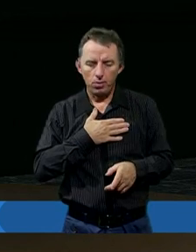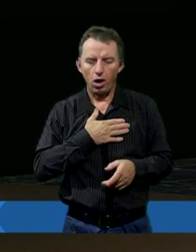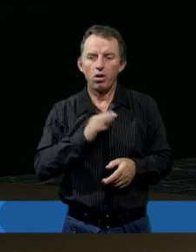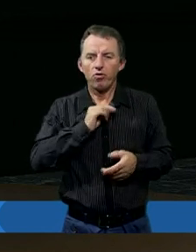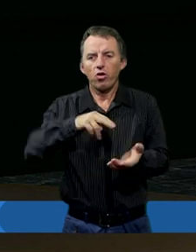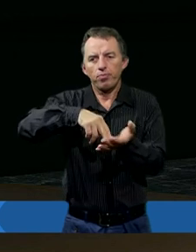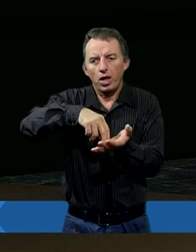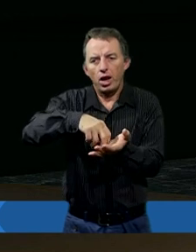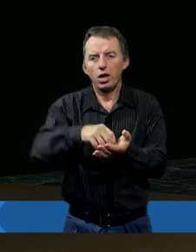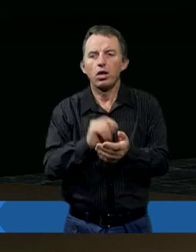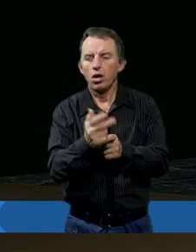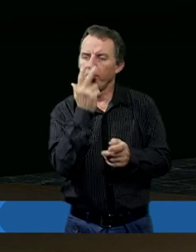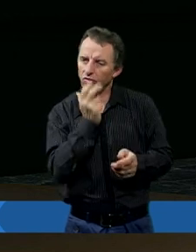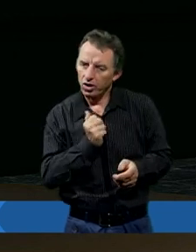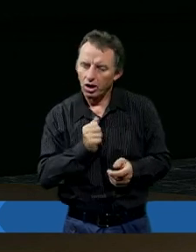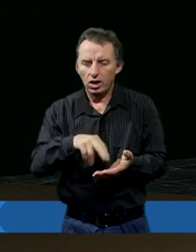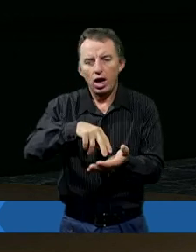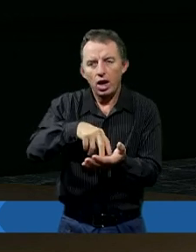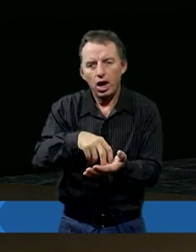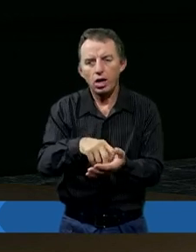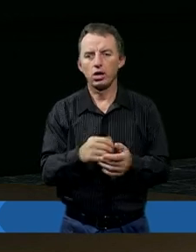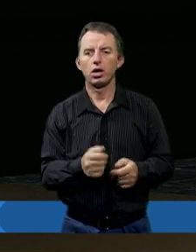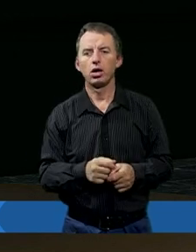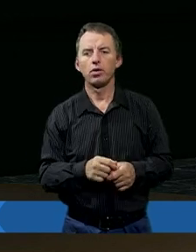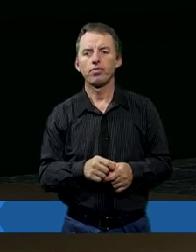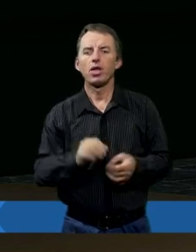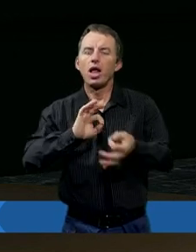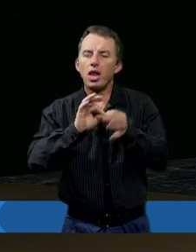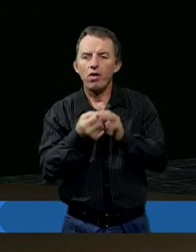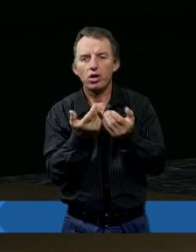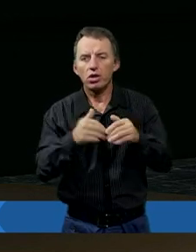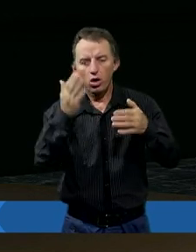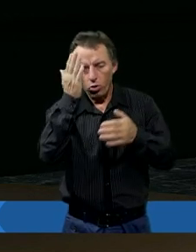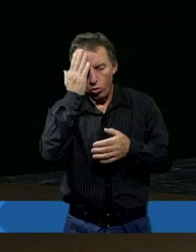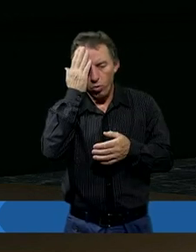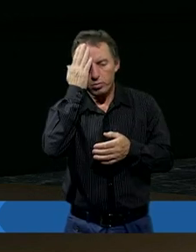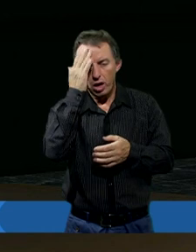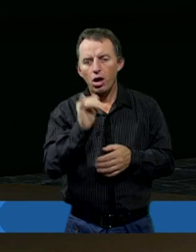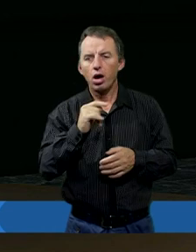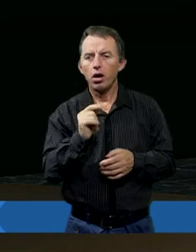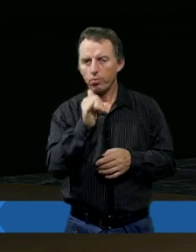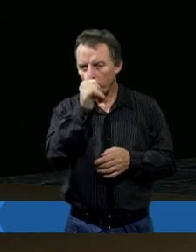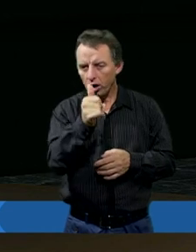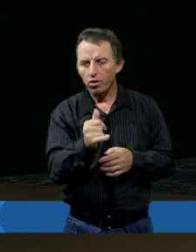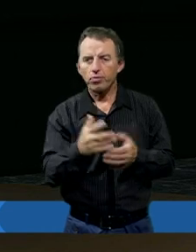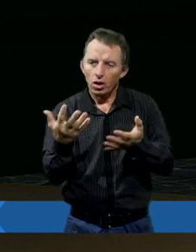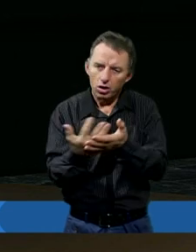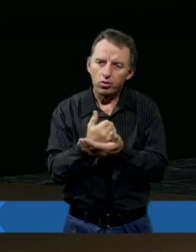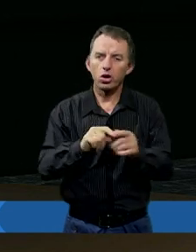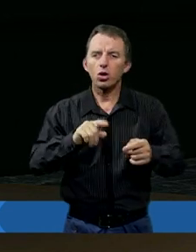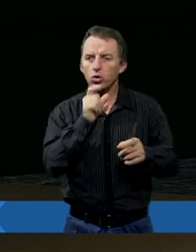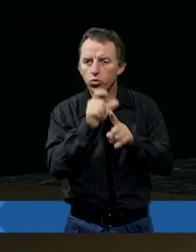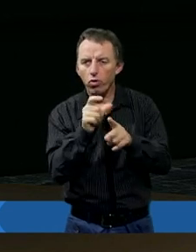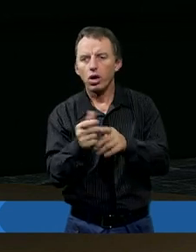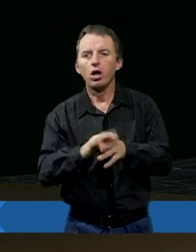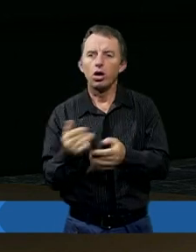lęki. I właśnie to wyraża, że te lęki, gdzie nawet może nie potrafił ich ubrać słowa, czegoś, czego się bardzo